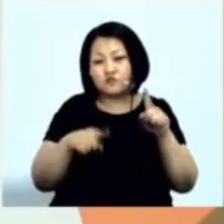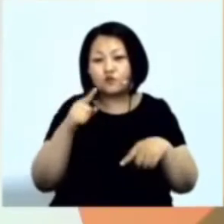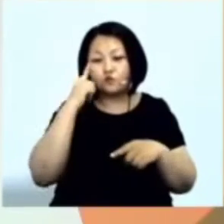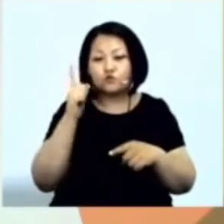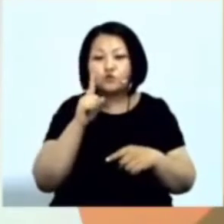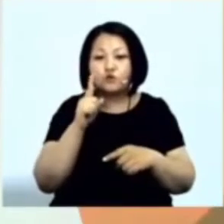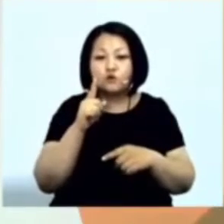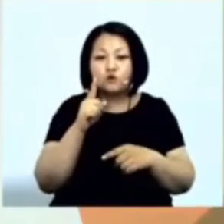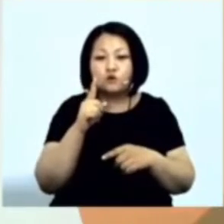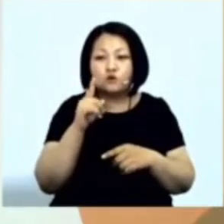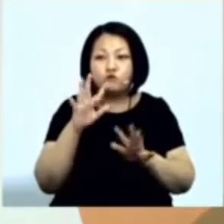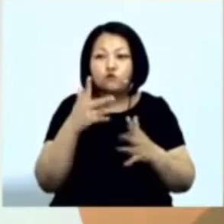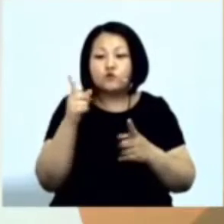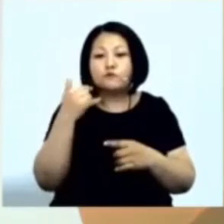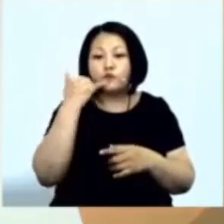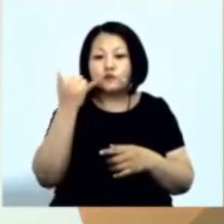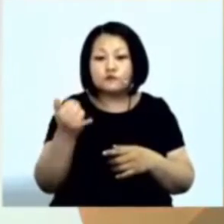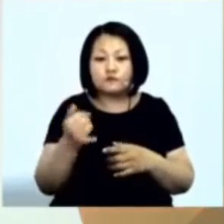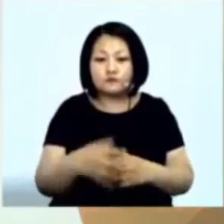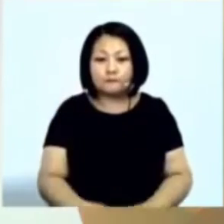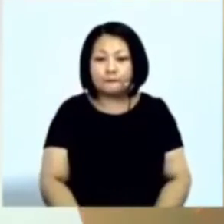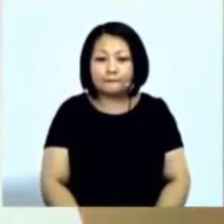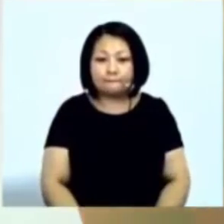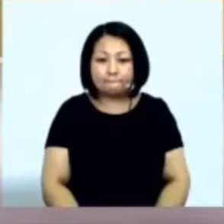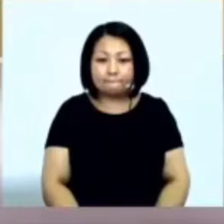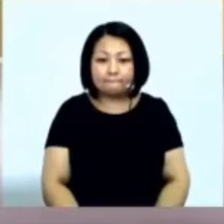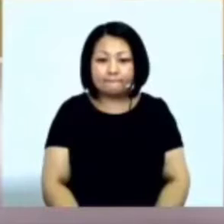Который Мне Позвонил